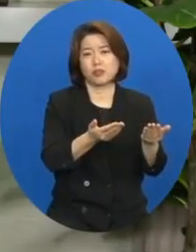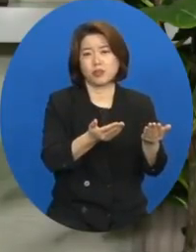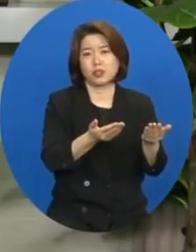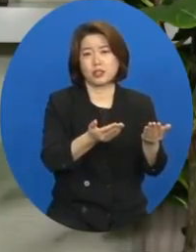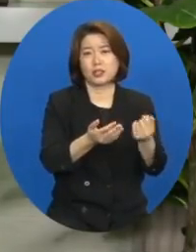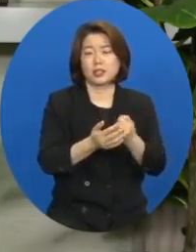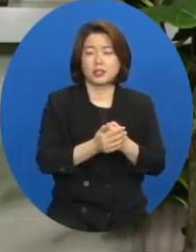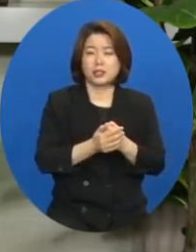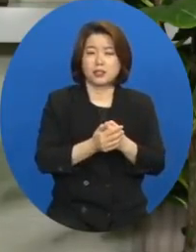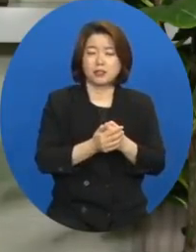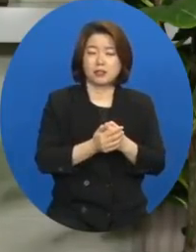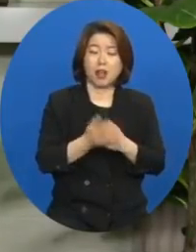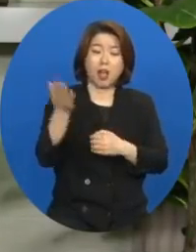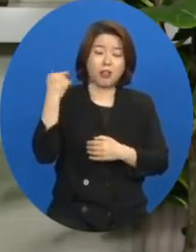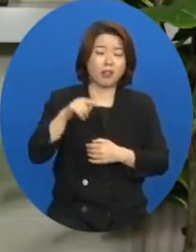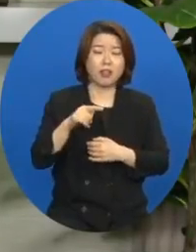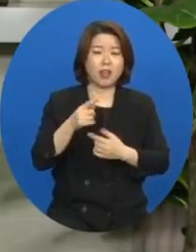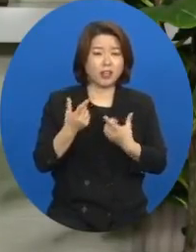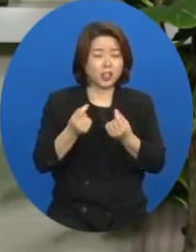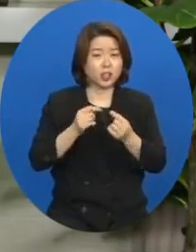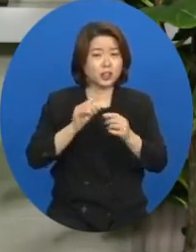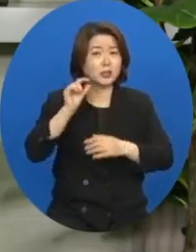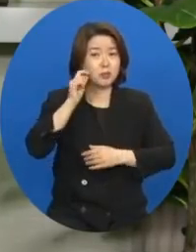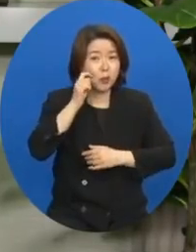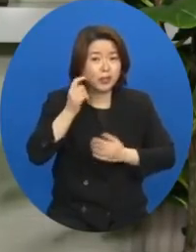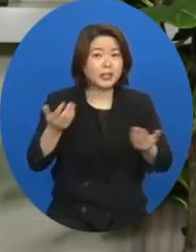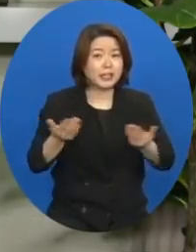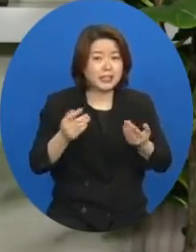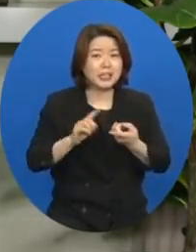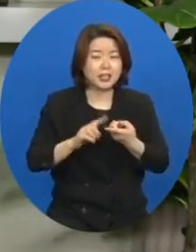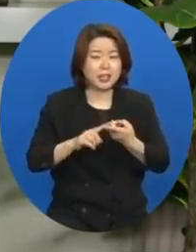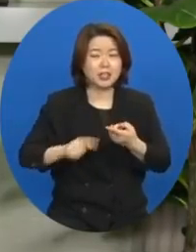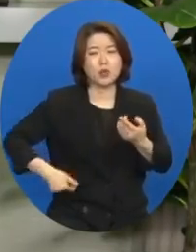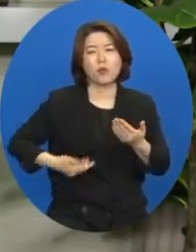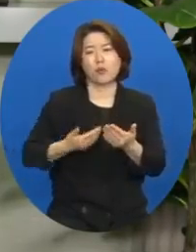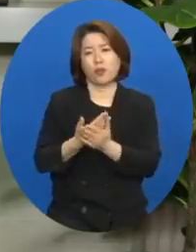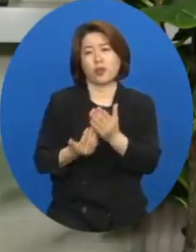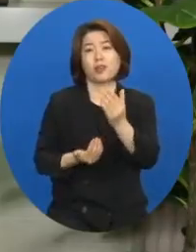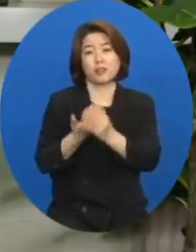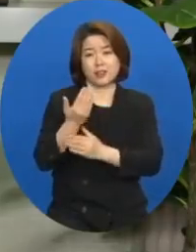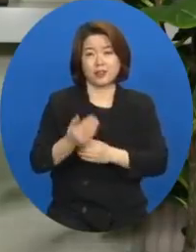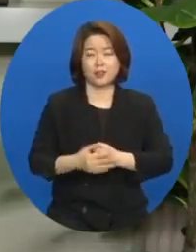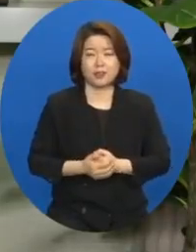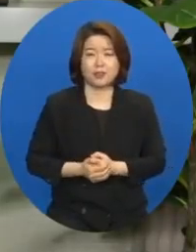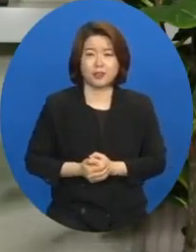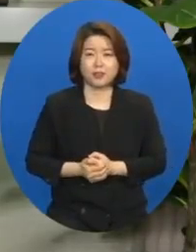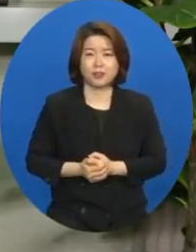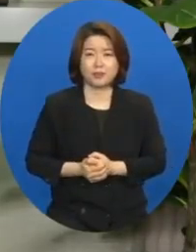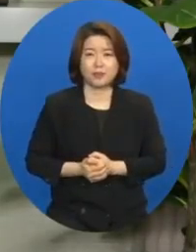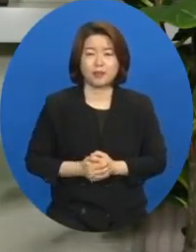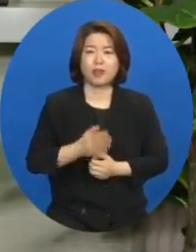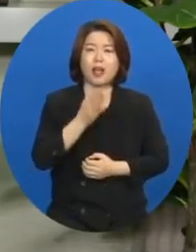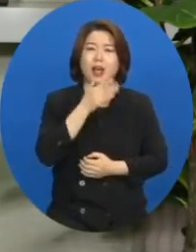그렇지 않은 것으로 인한 회개가 일어나는 것입니다. 아 이렇게 만날 줄